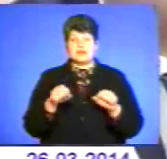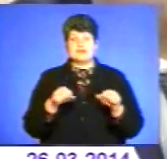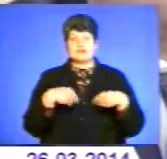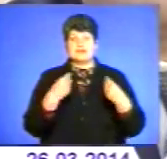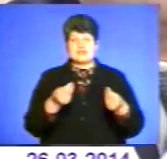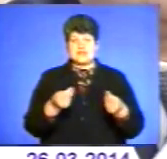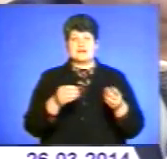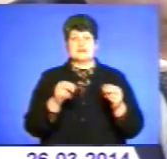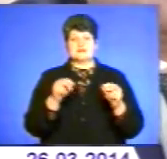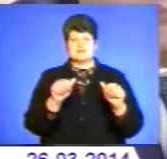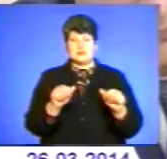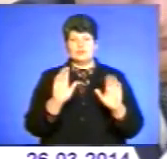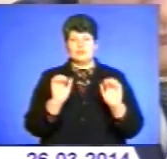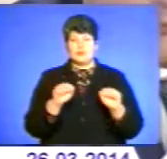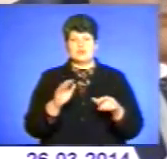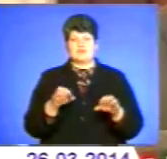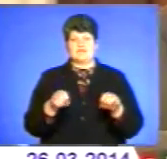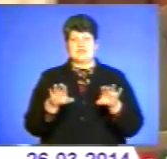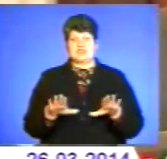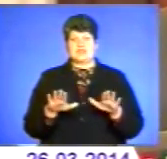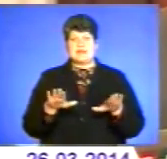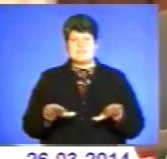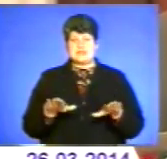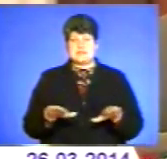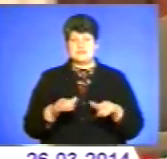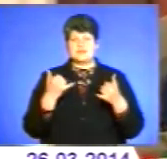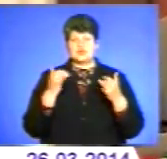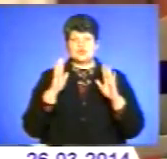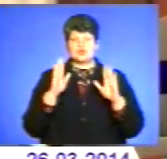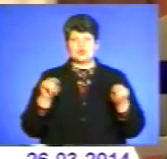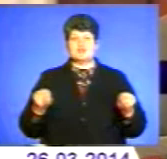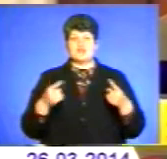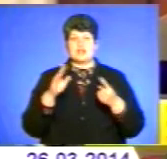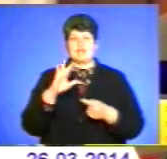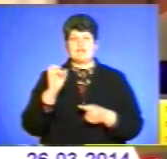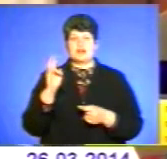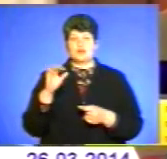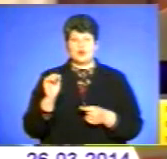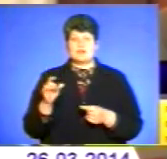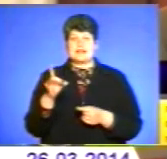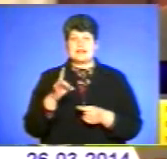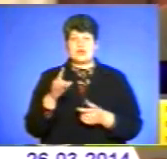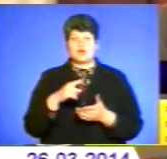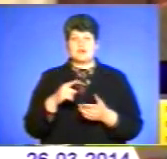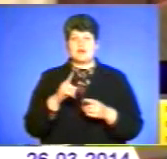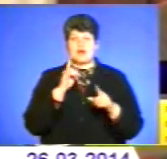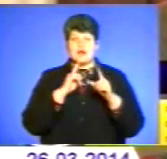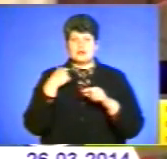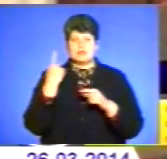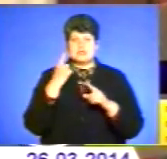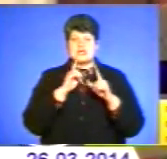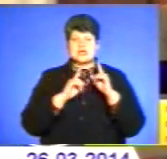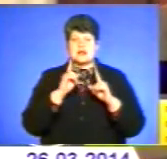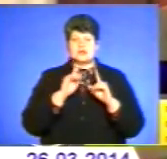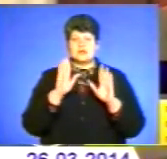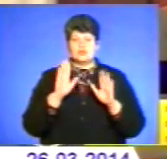земельних ділянок можна буде вирішити на місцях. Сьогодні будуть створені виконкоми при районних радах, обласних радах, які будуть